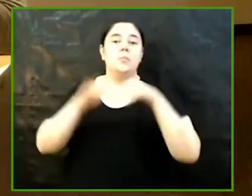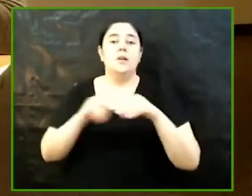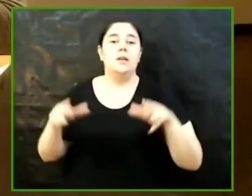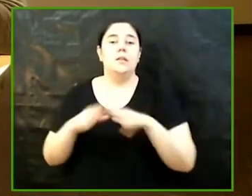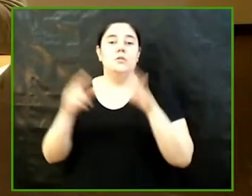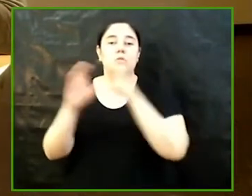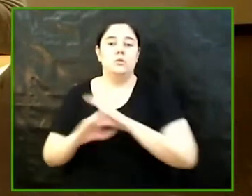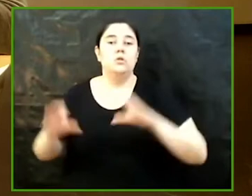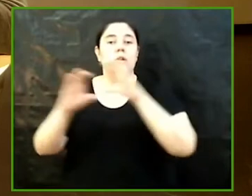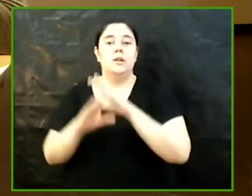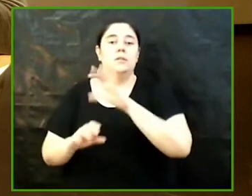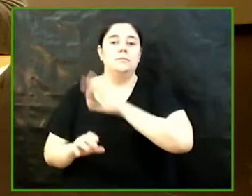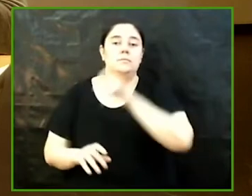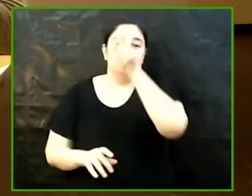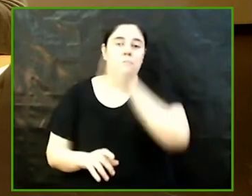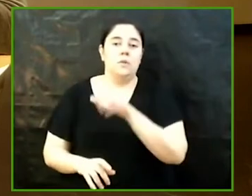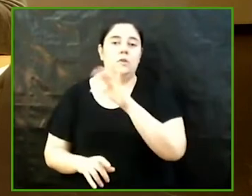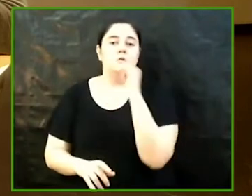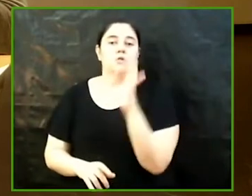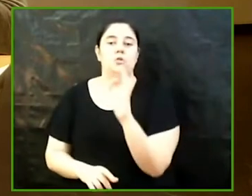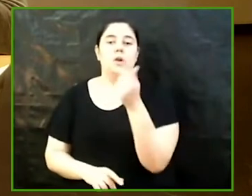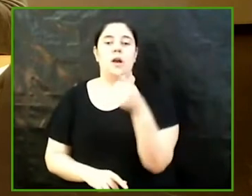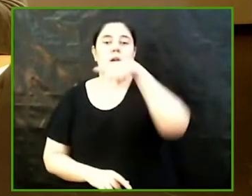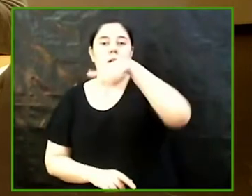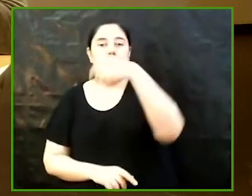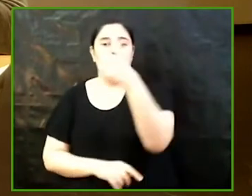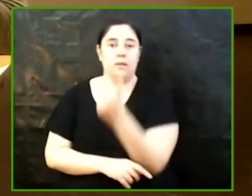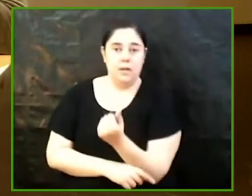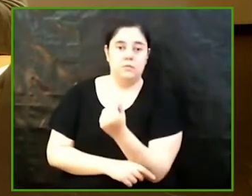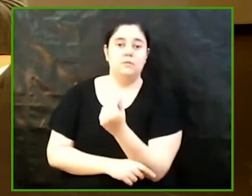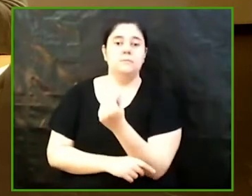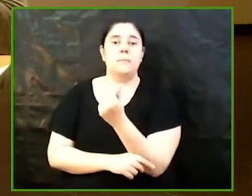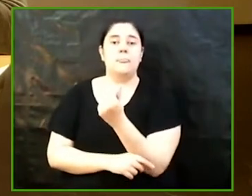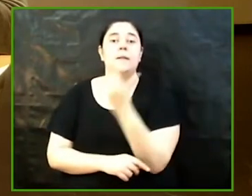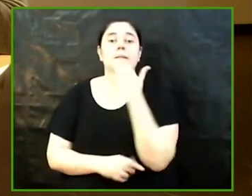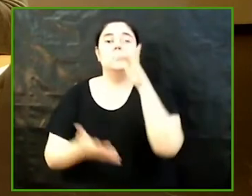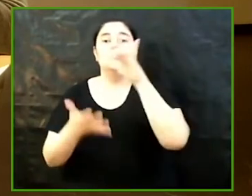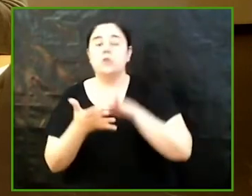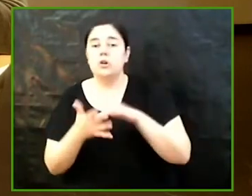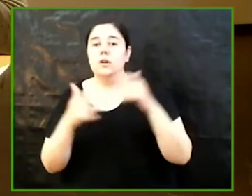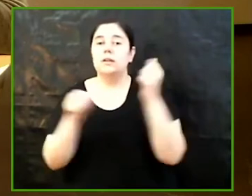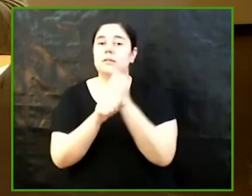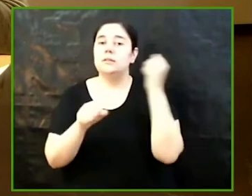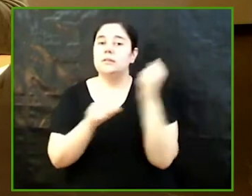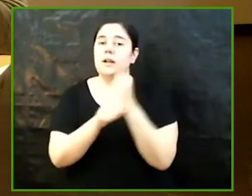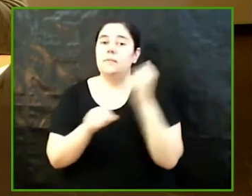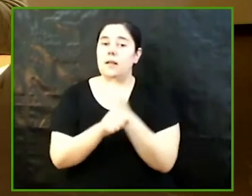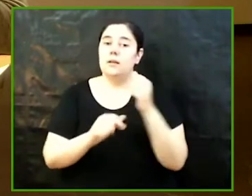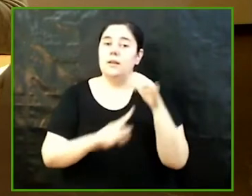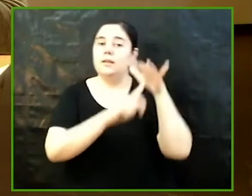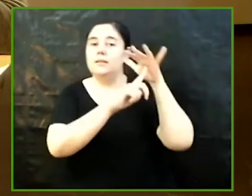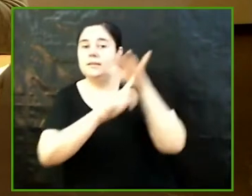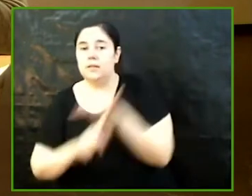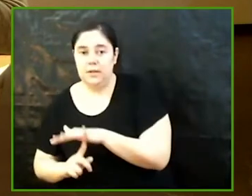Elordui Massip Diagnòstic de la Sensibilització sobre les discriminacions i violència de gènere a la Facultat de Ciències de la Universitat